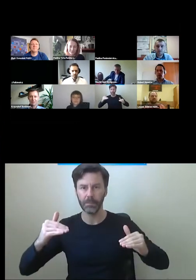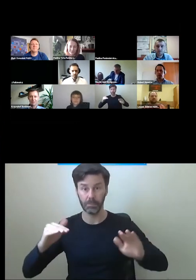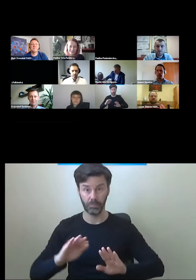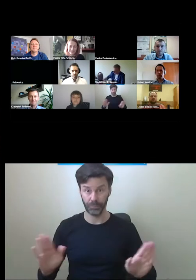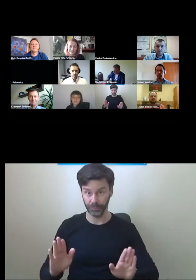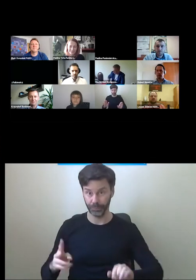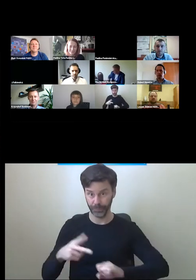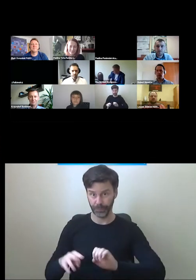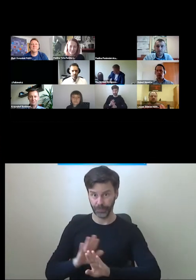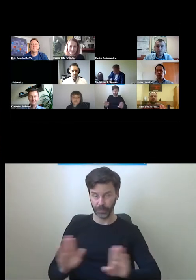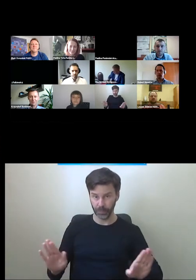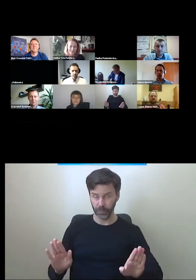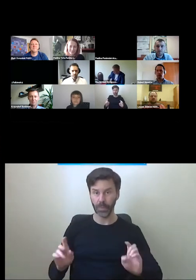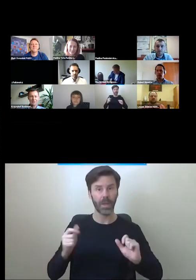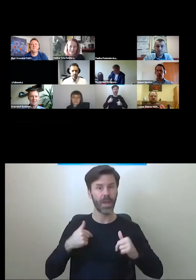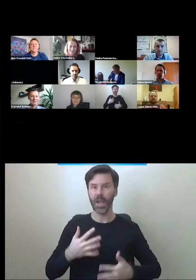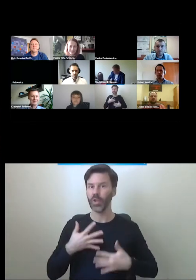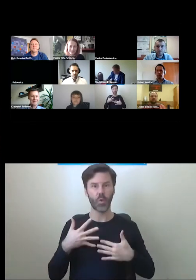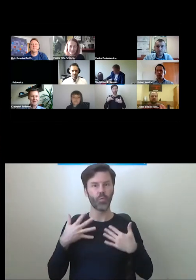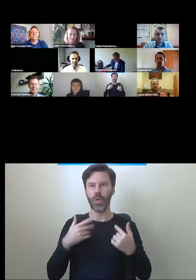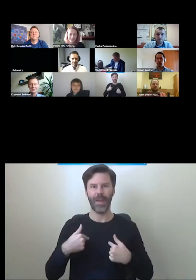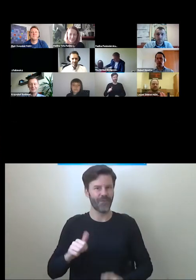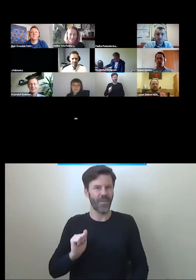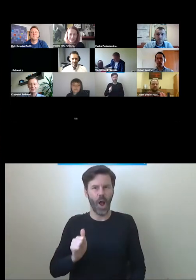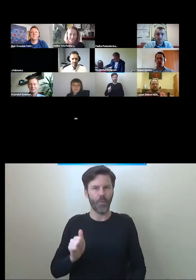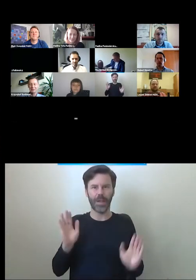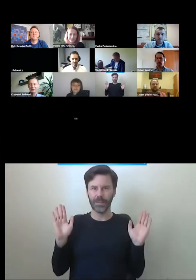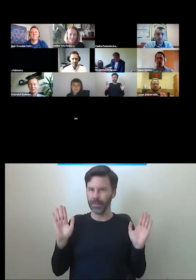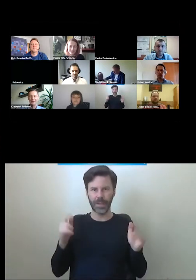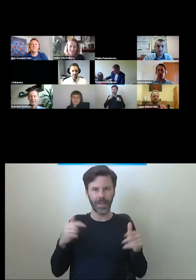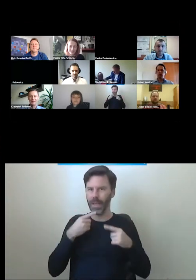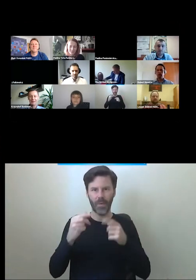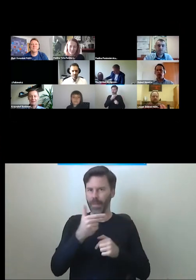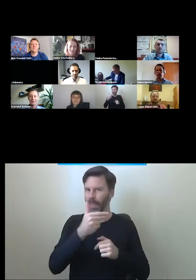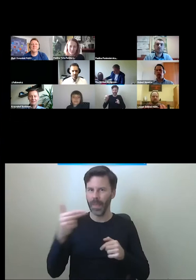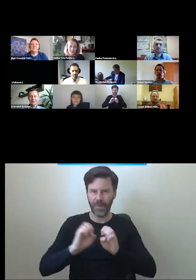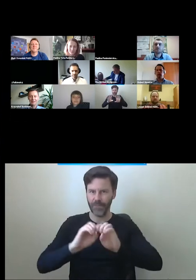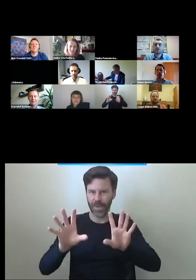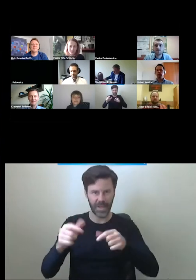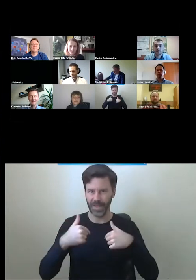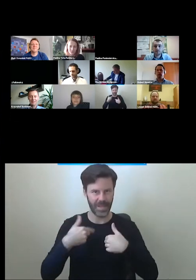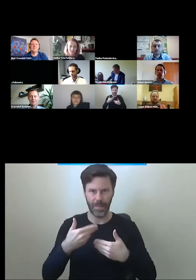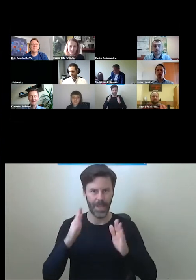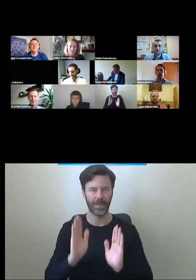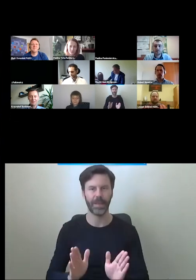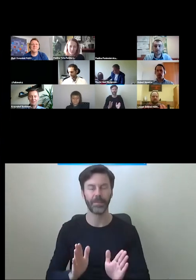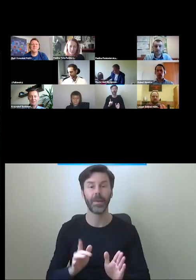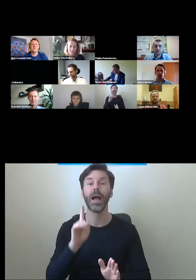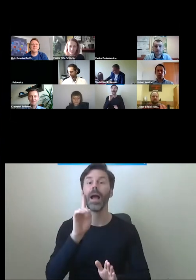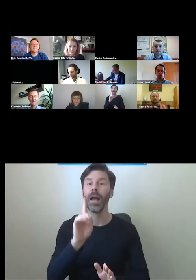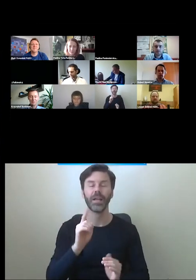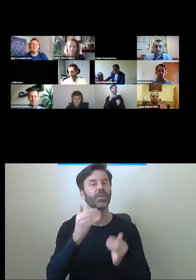kompetentny do przedstawiania tematu, ale dzięki